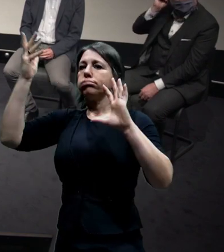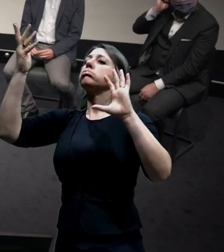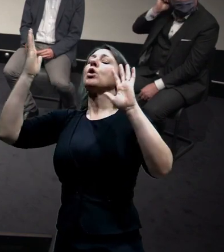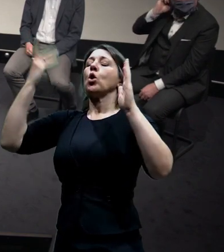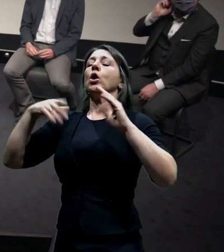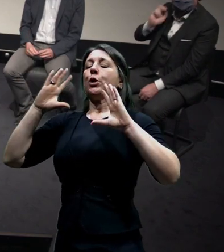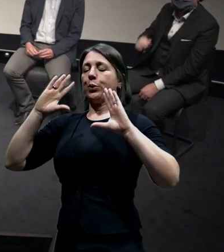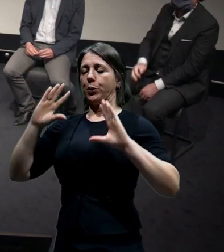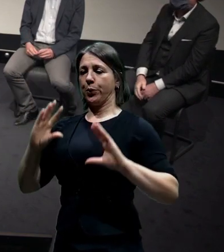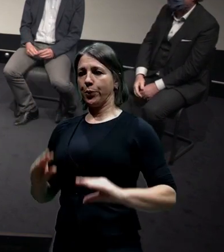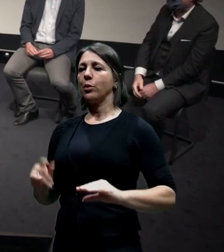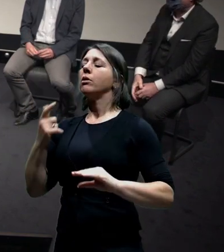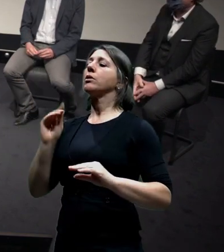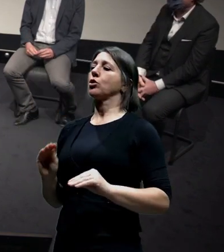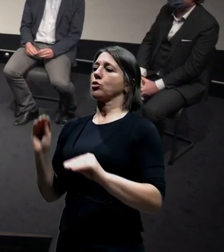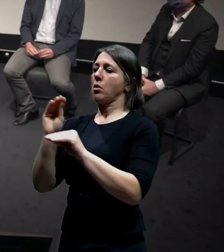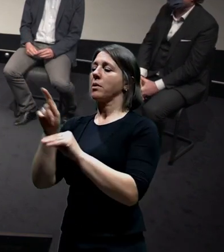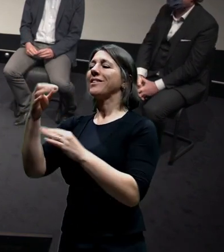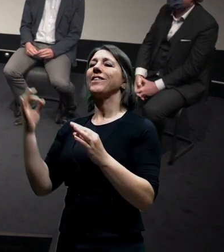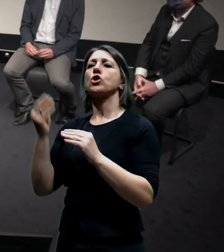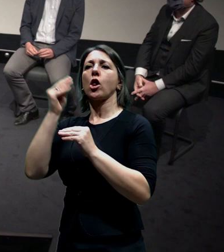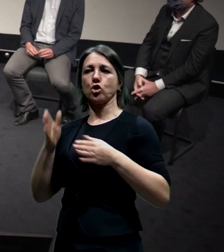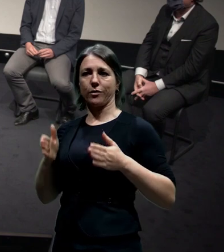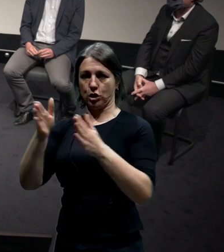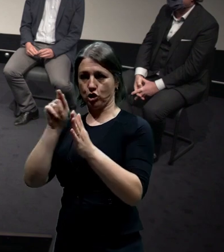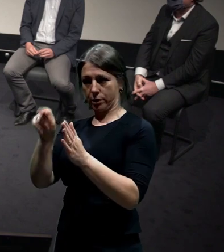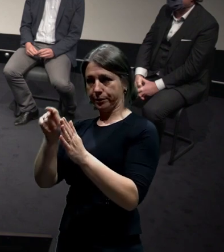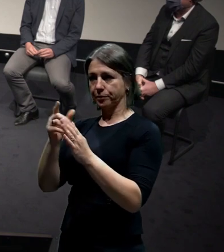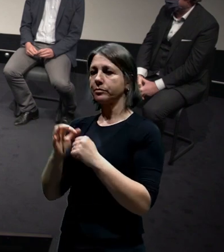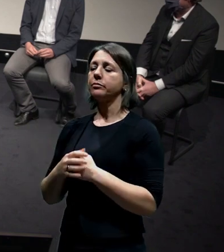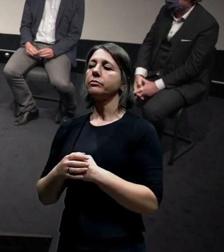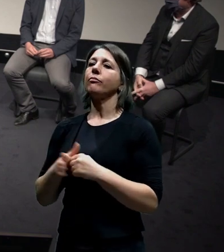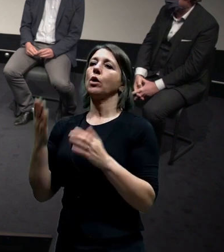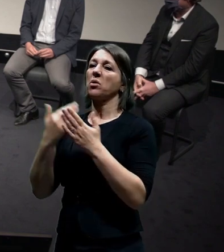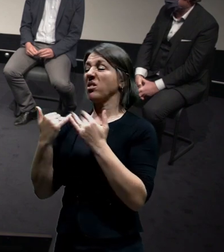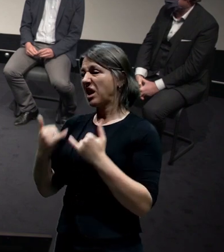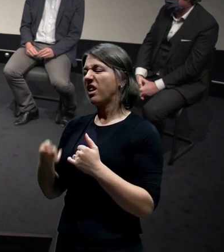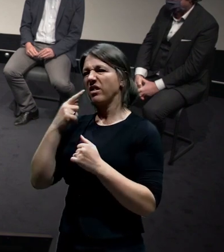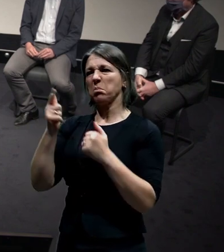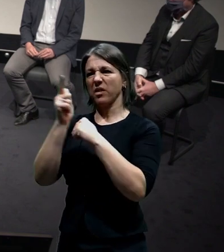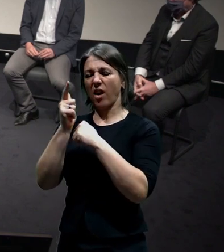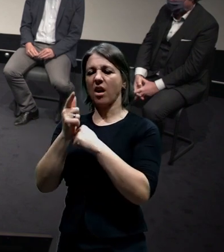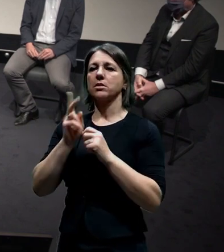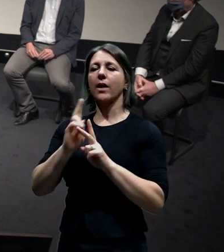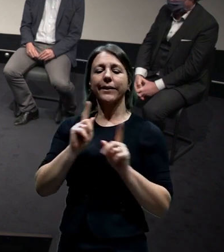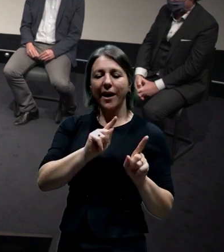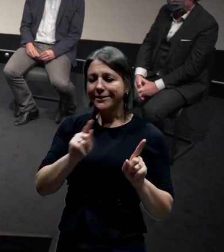teď si to můžu okomentovat, kam jsme se dostali. My jsme se dostali k tomu, že vlastně jako jsme, máme negativní průkaz, to vlastně jako nejde, že vlastně jako